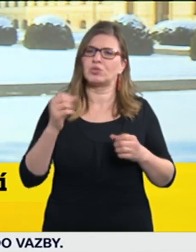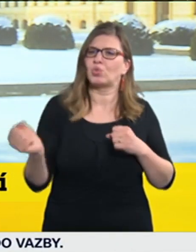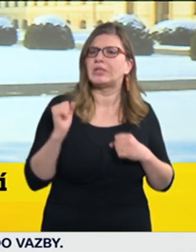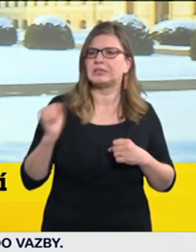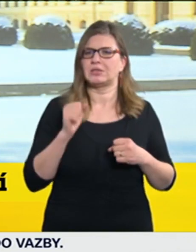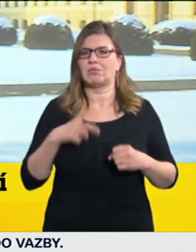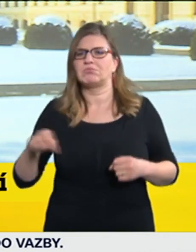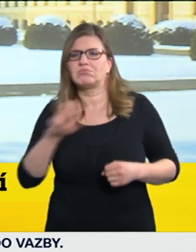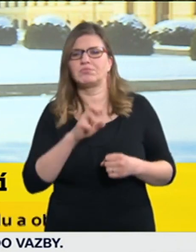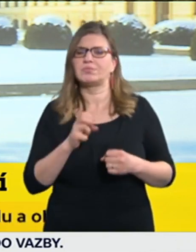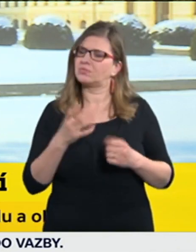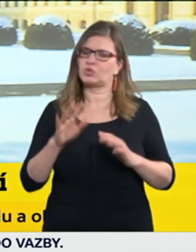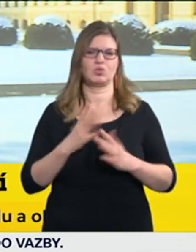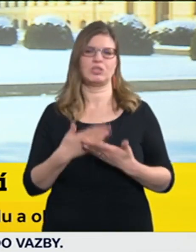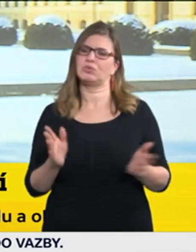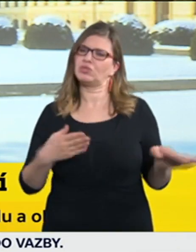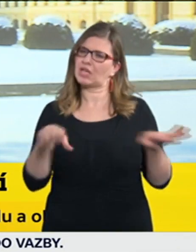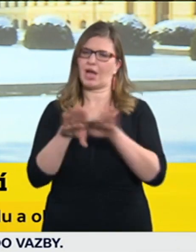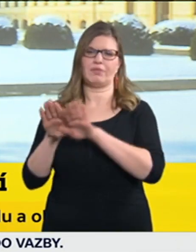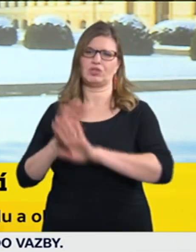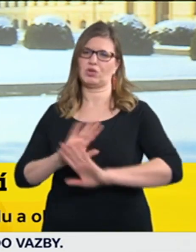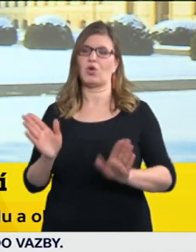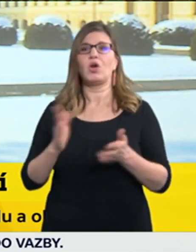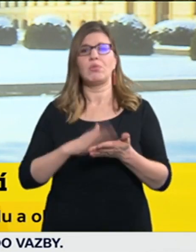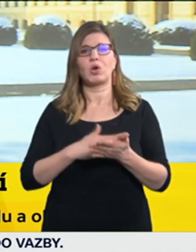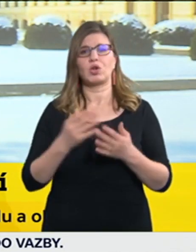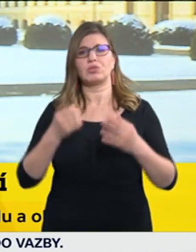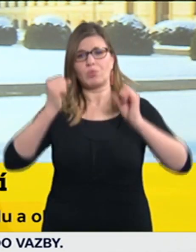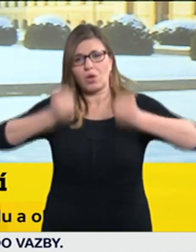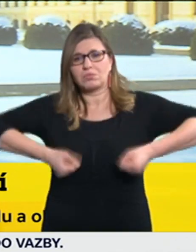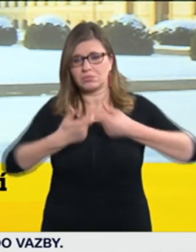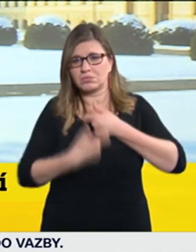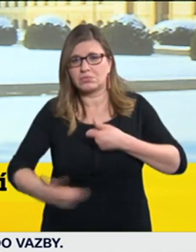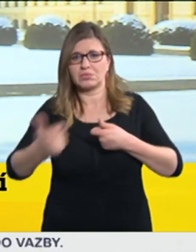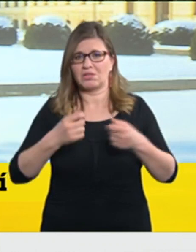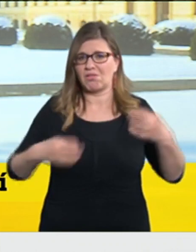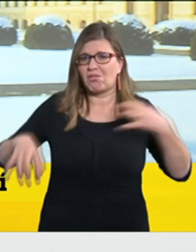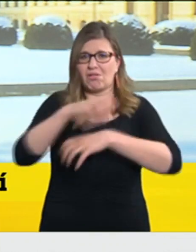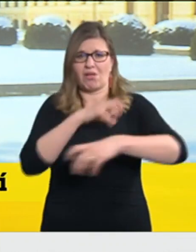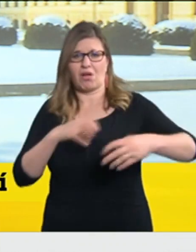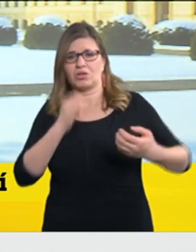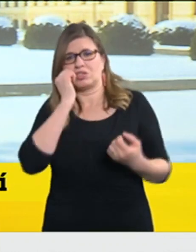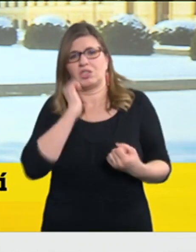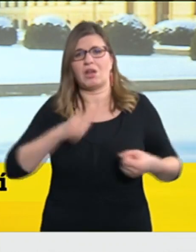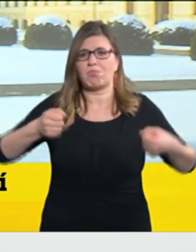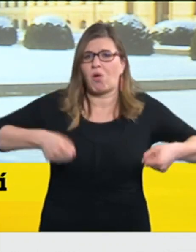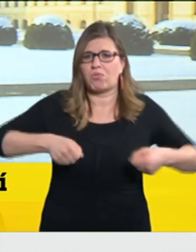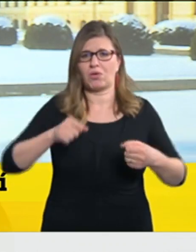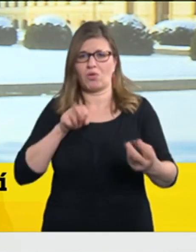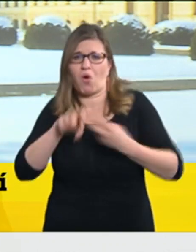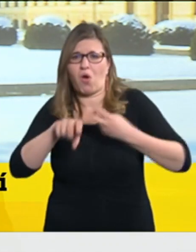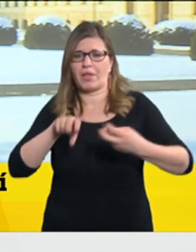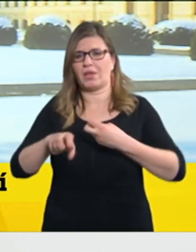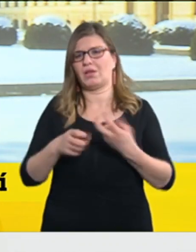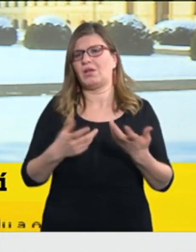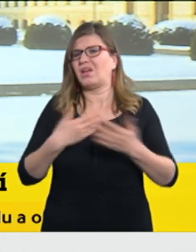na těch sjezdovkách byl skutečný chaos, byl tam nesystém, nedržovaly tam hygienická pravidla. Nicméně nechali jsme